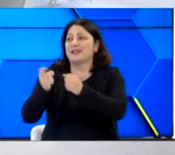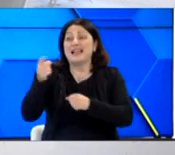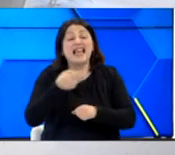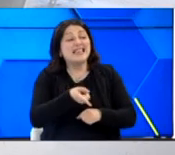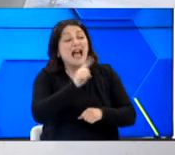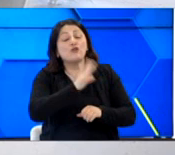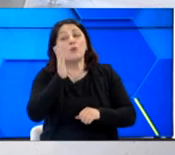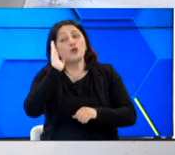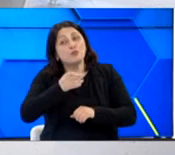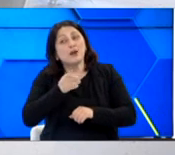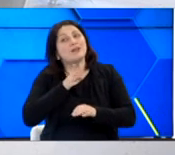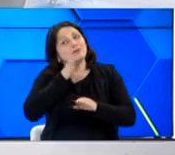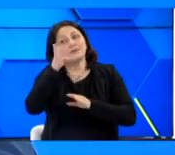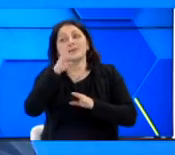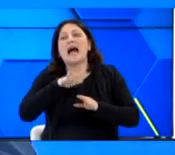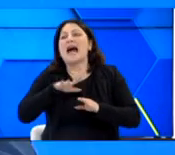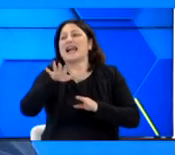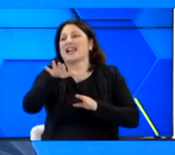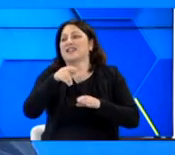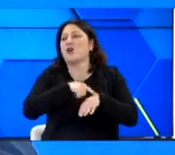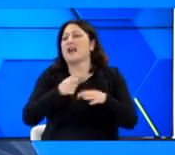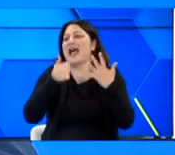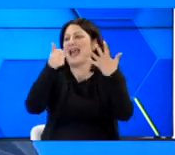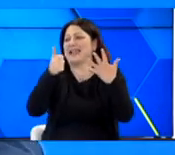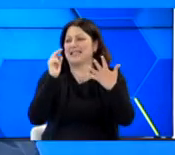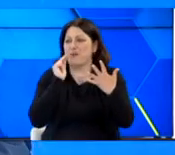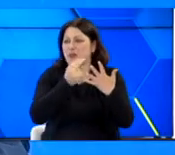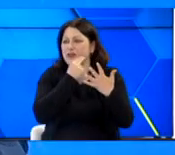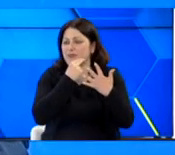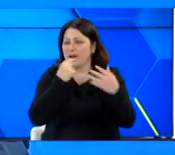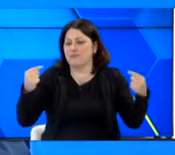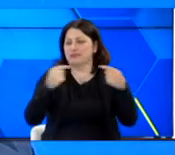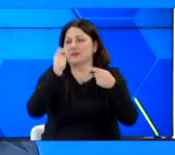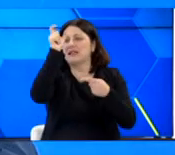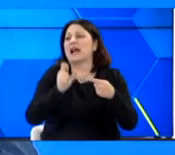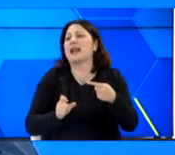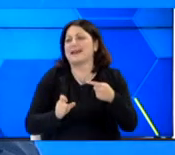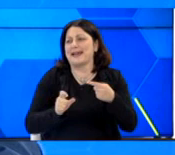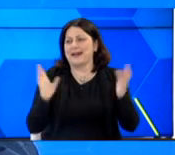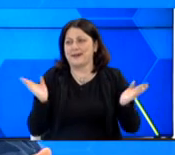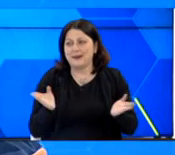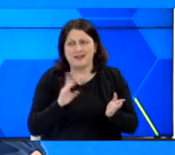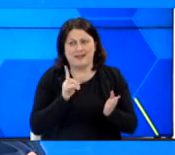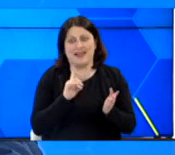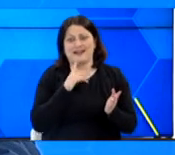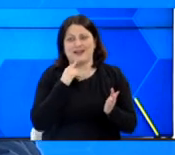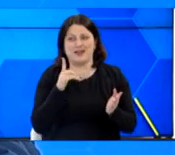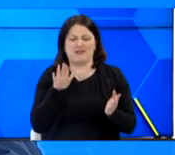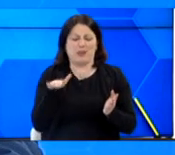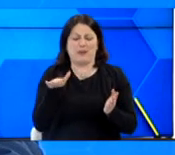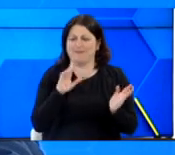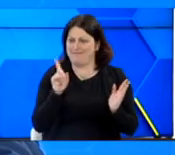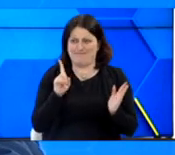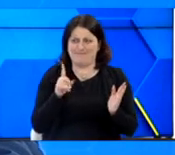να πάνε στις Αρχάνες, είναι το αμέσως επόμενο παιχνίδι στις έξι. Παναλαμβάνουμε, με την Ιταλία παίζουμε. Δεν είναι καμία τυχαία ομάδα η Ιταλία.